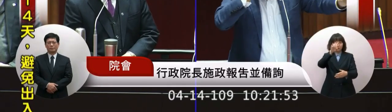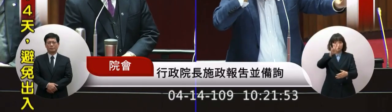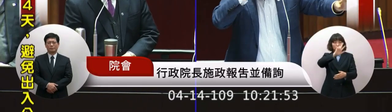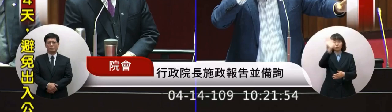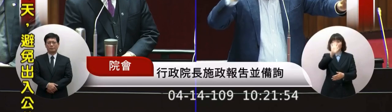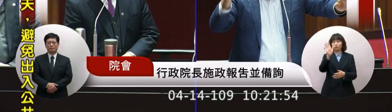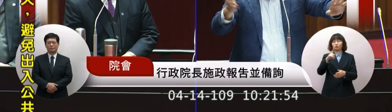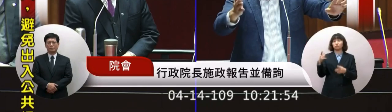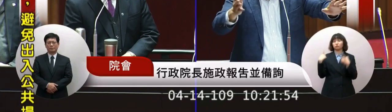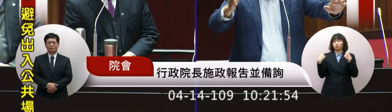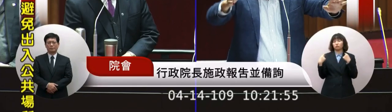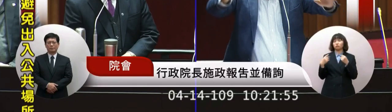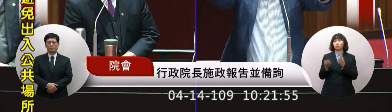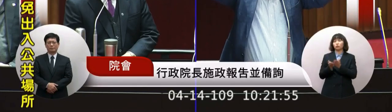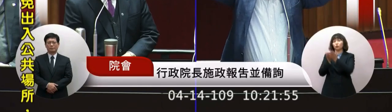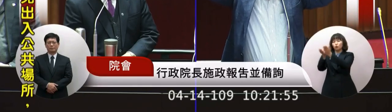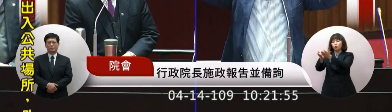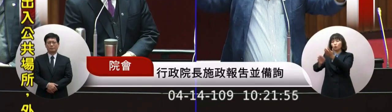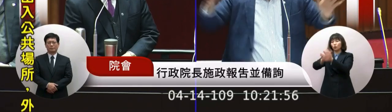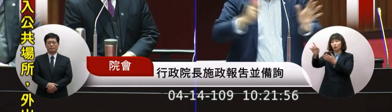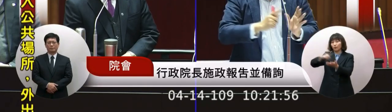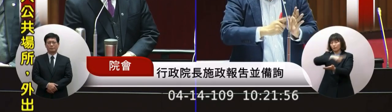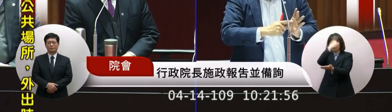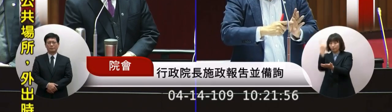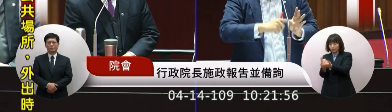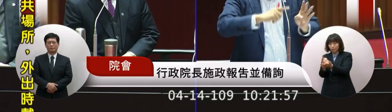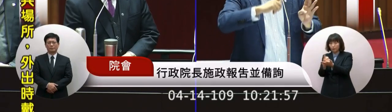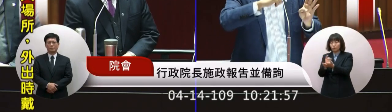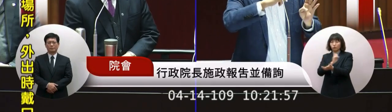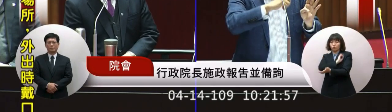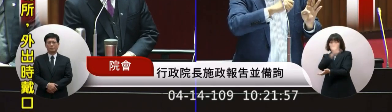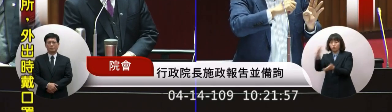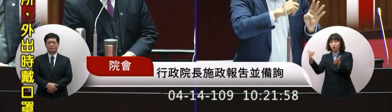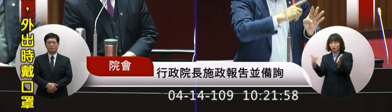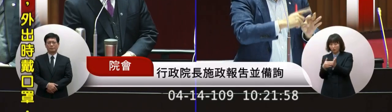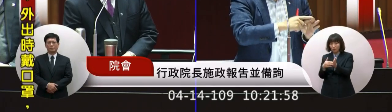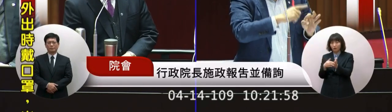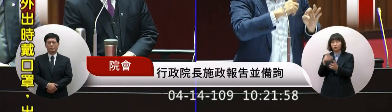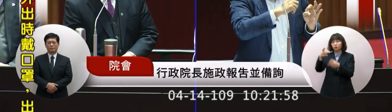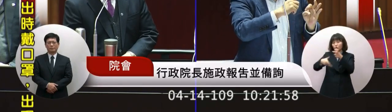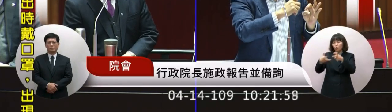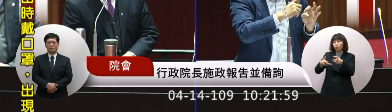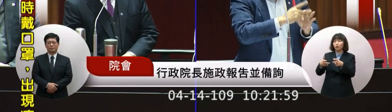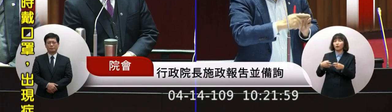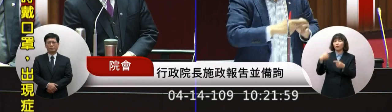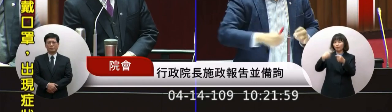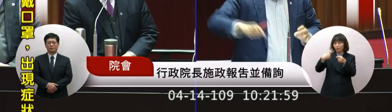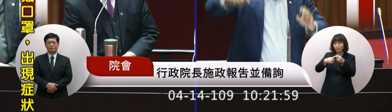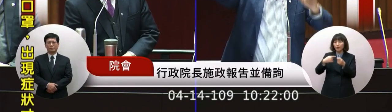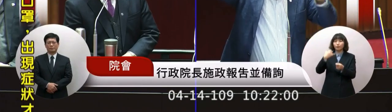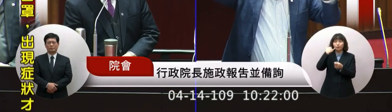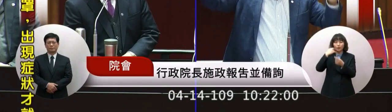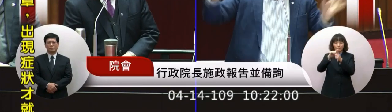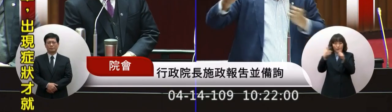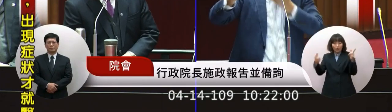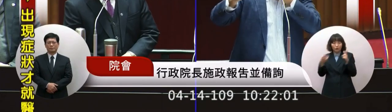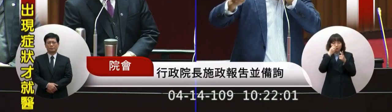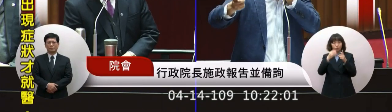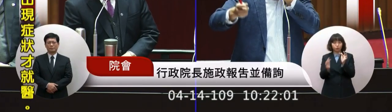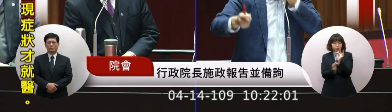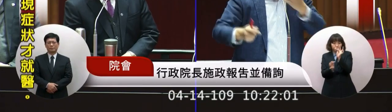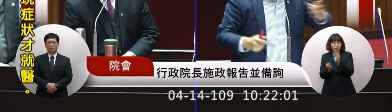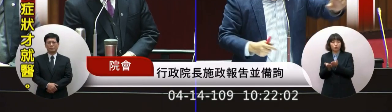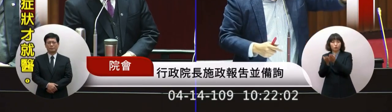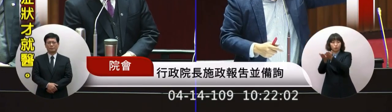不要回來整補結束以後加油然後 你把你的米還有你的鹽狂狂的你撞